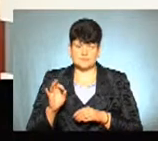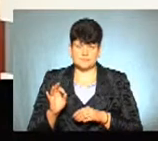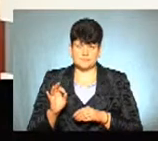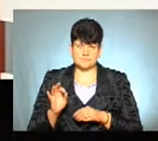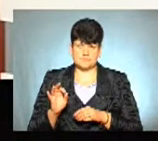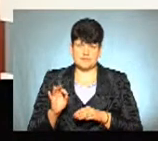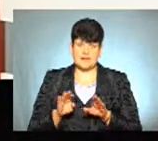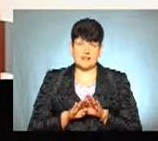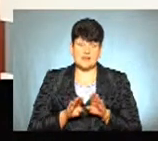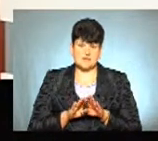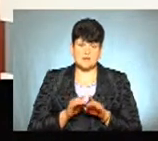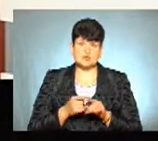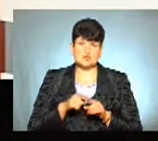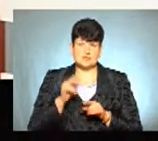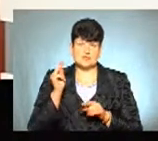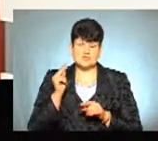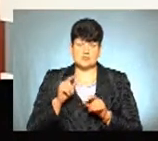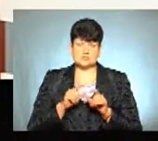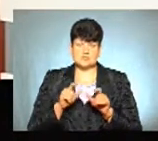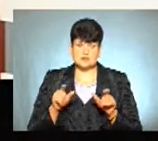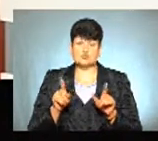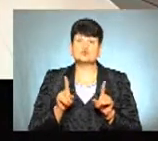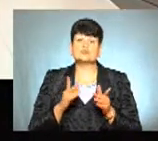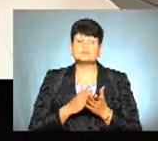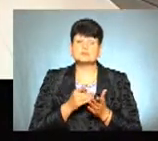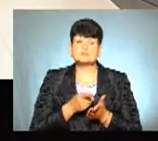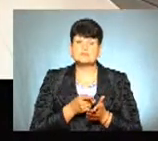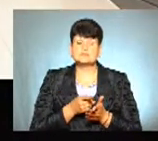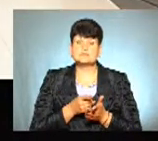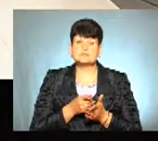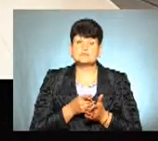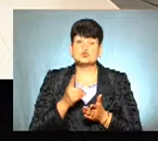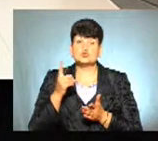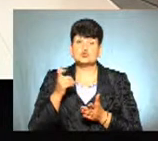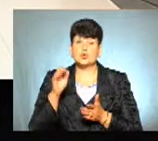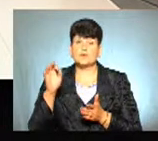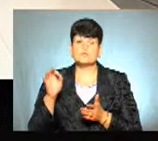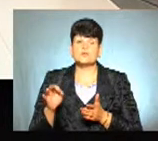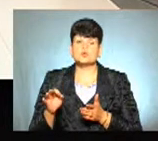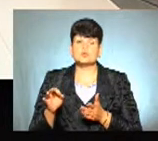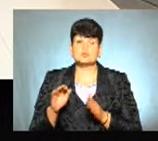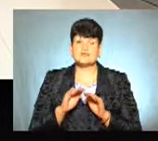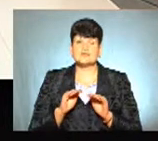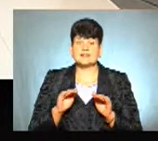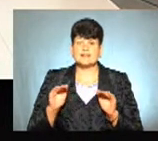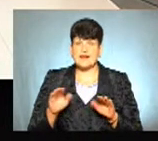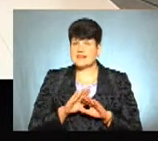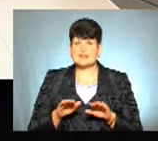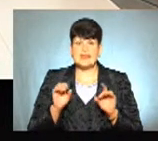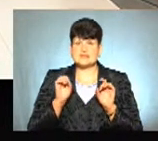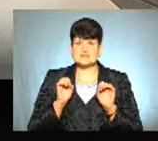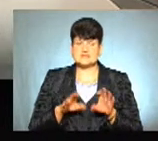на рівні даного навчального закладу, що стоїть, 100% дітей не здало